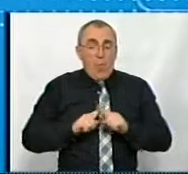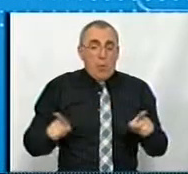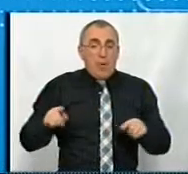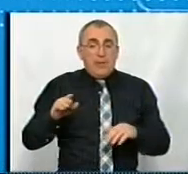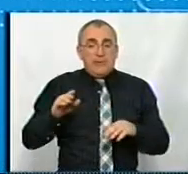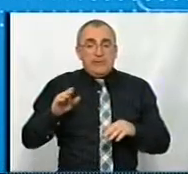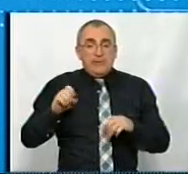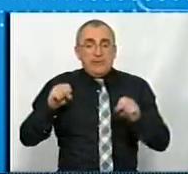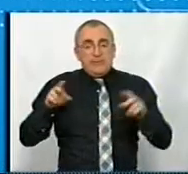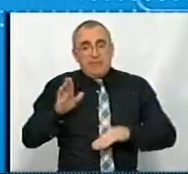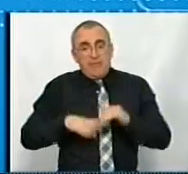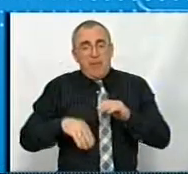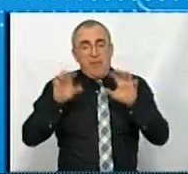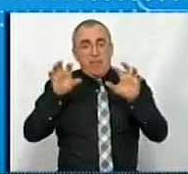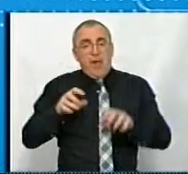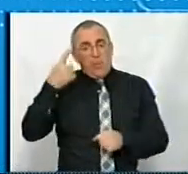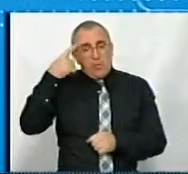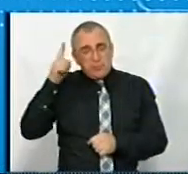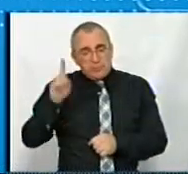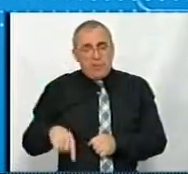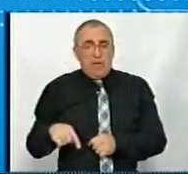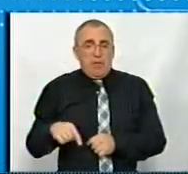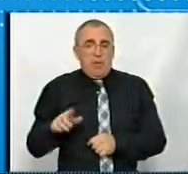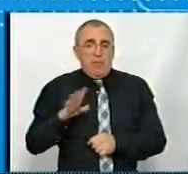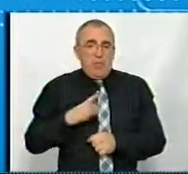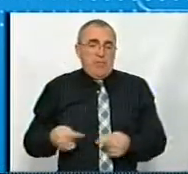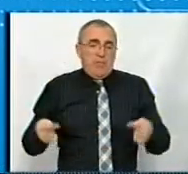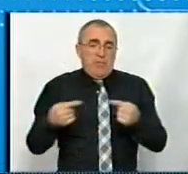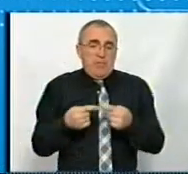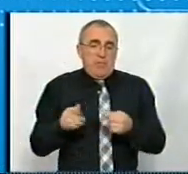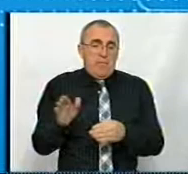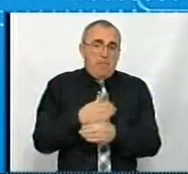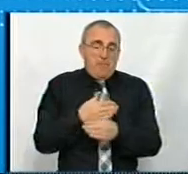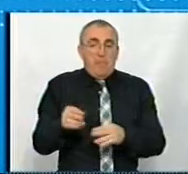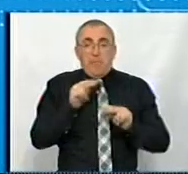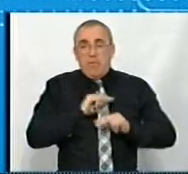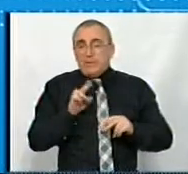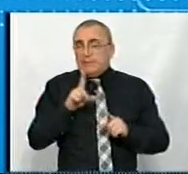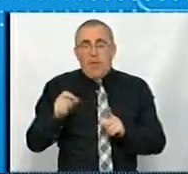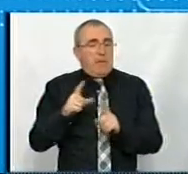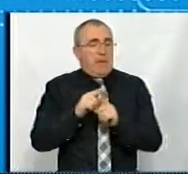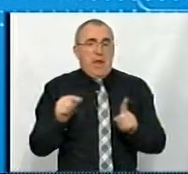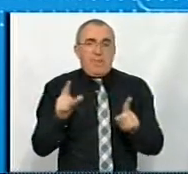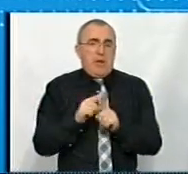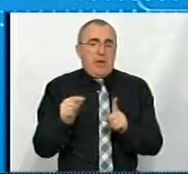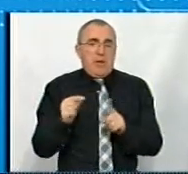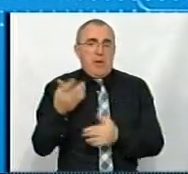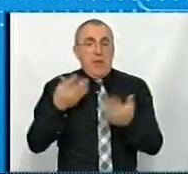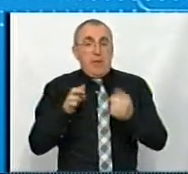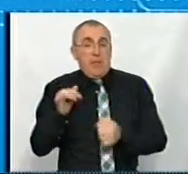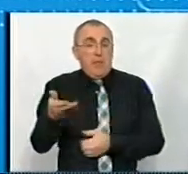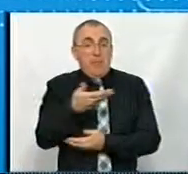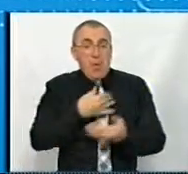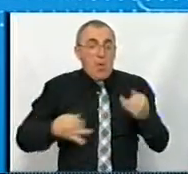спеціальності для правознавства, наприклад, теж ввели певні межі, ми працюємо за правилами. Тобто, і якби ми